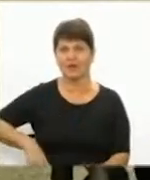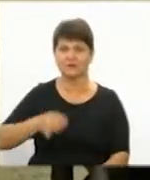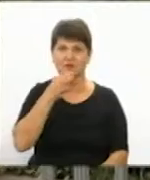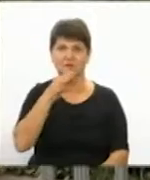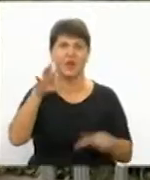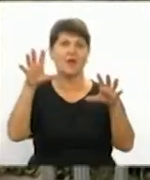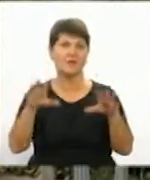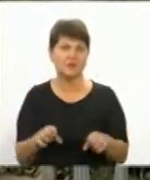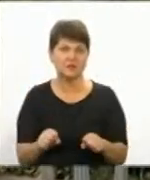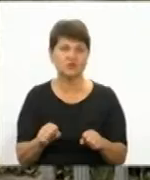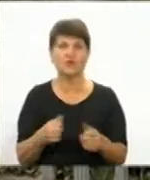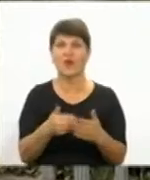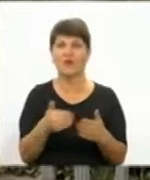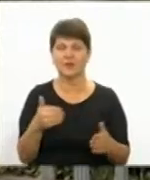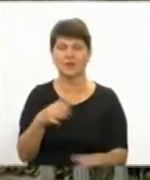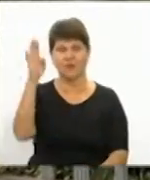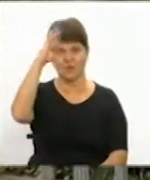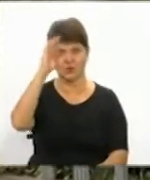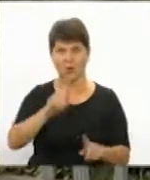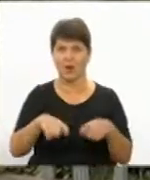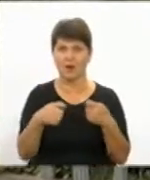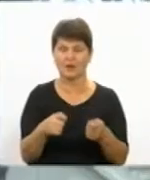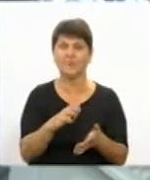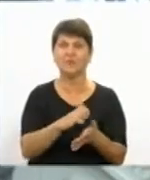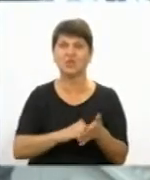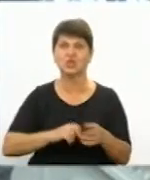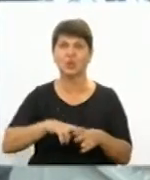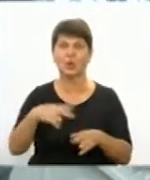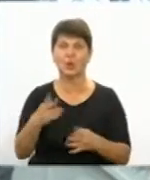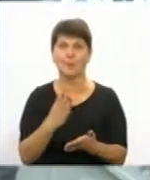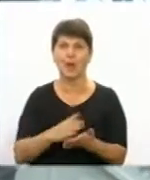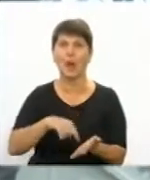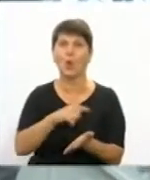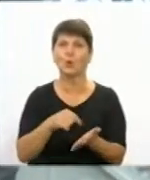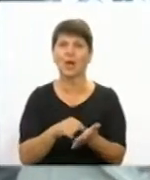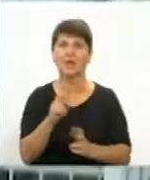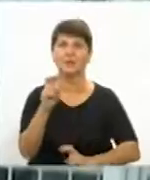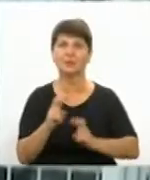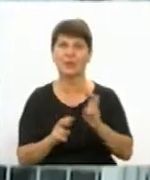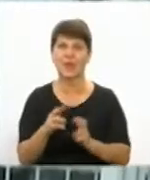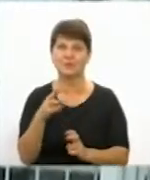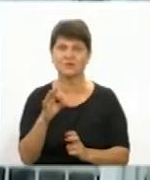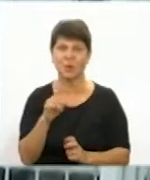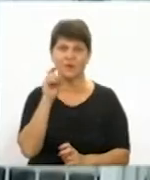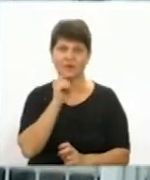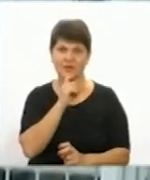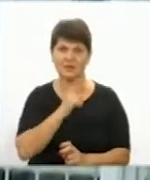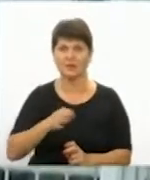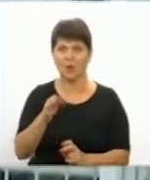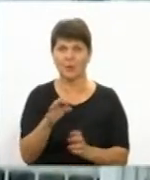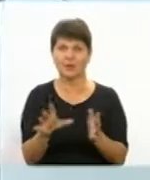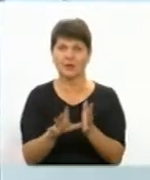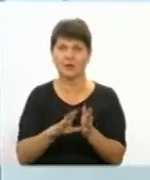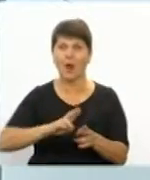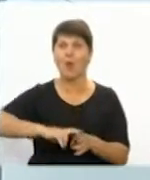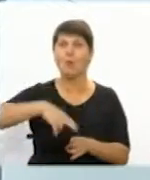облводоканалу від енергопостачання. Причина – борги, які має комунальне підприємство. Вінниця обленерго водоканал боргує